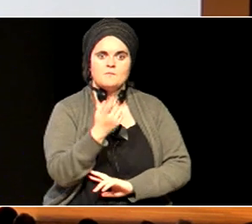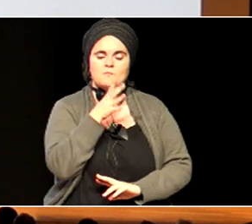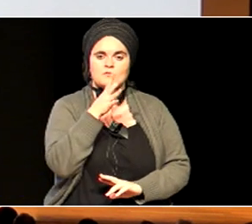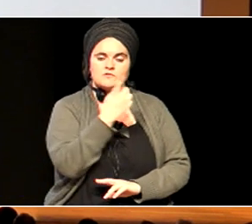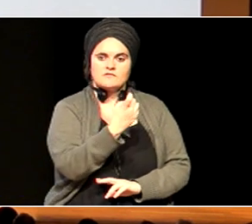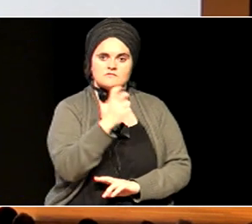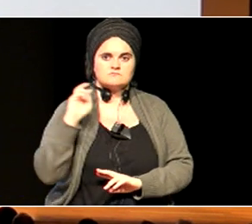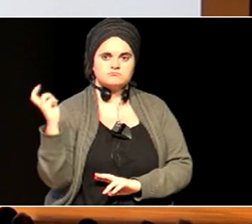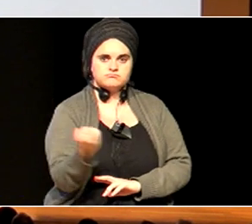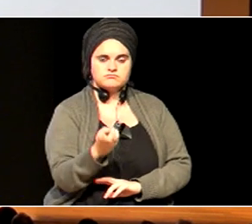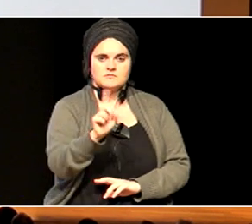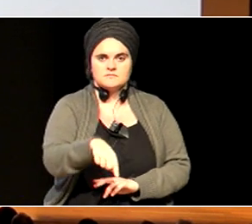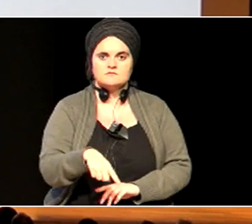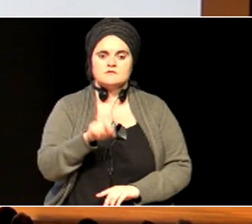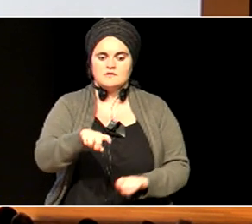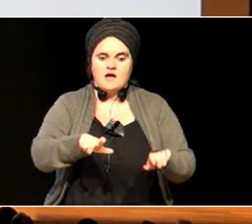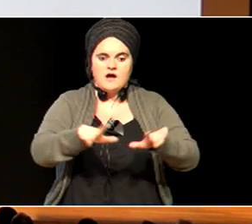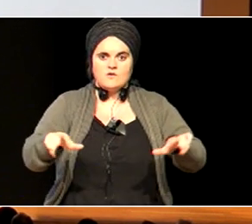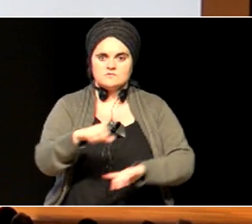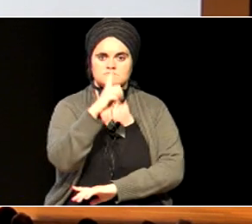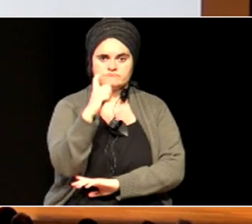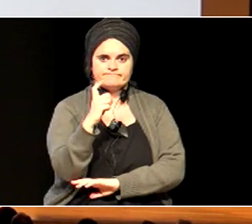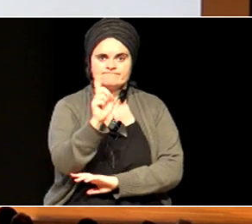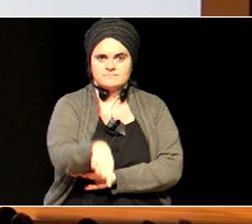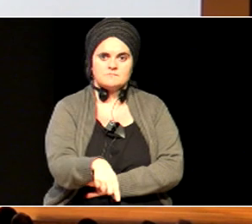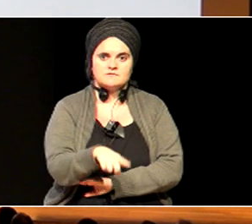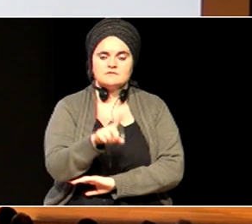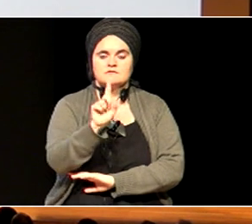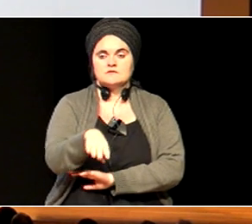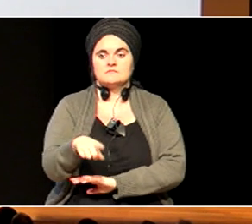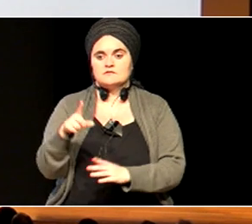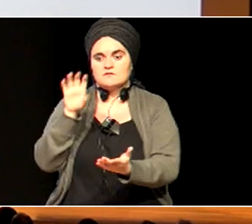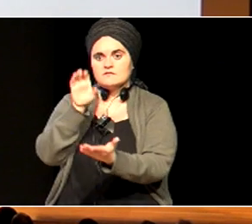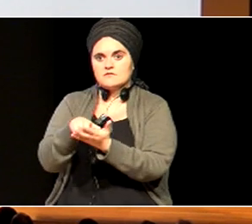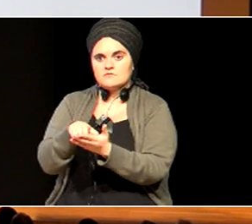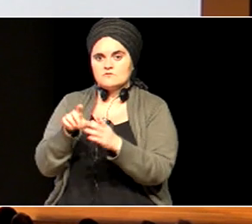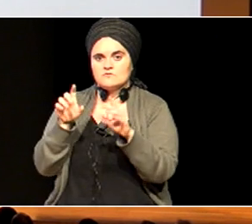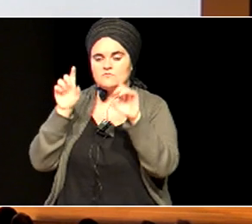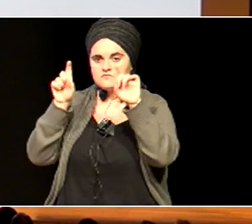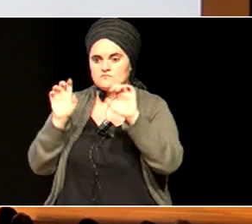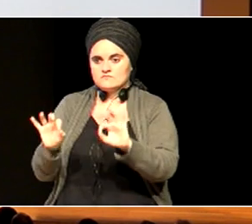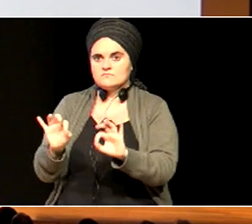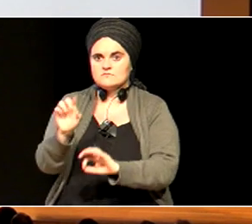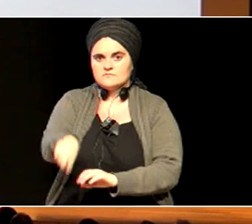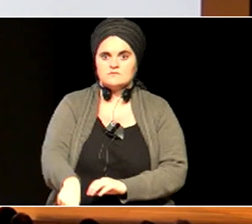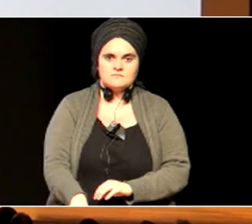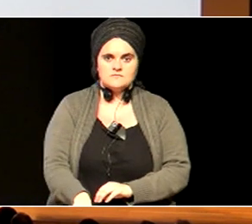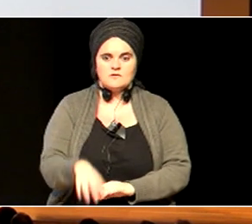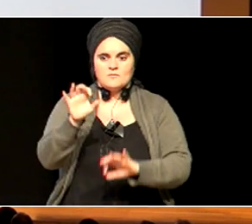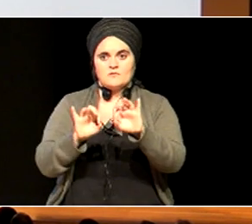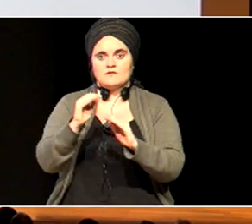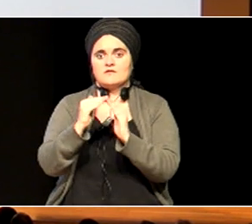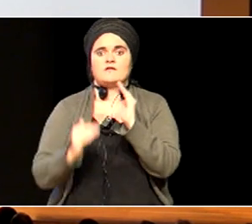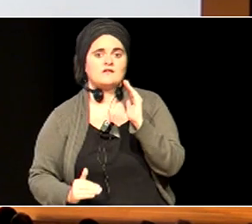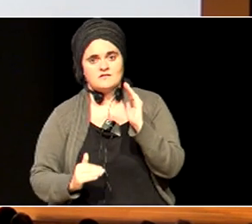egon korretan, eta eskuntza bereziko ikastetxetan, ba, oso porzentai txikie dagoago, eta hori be